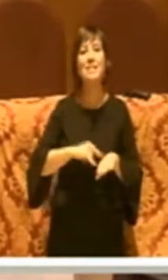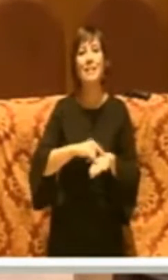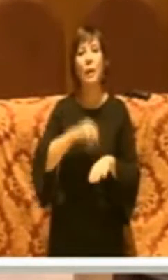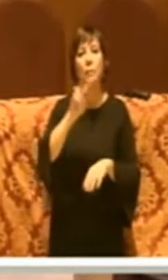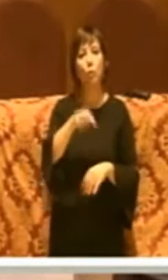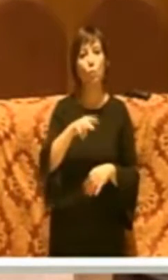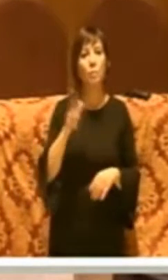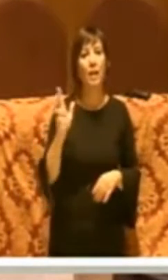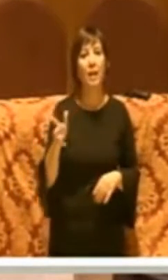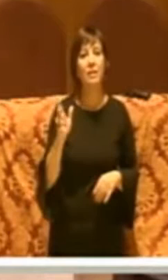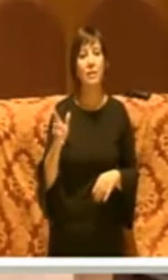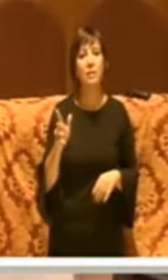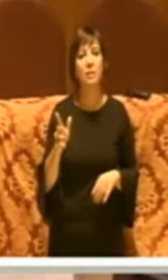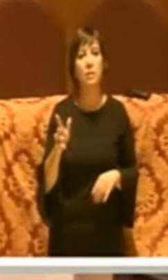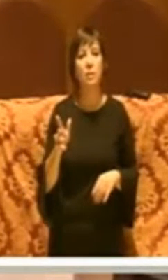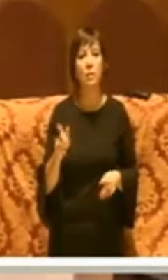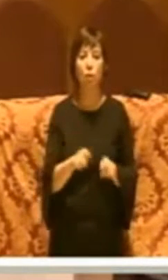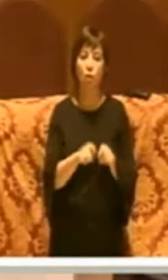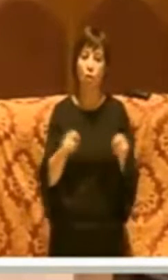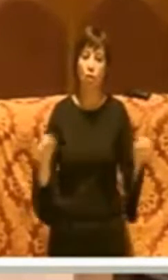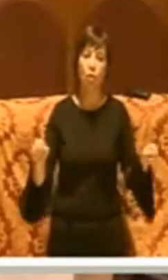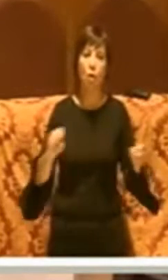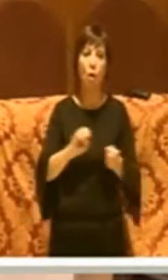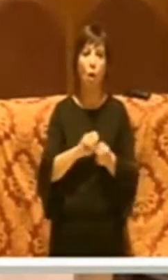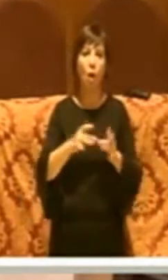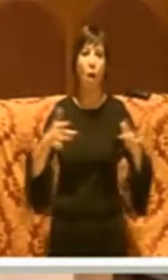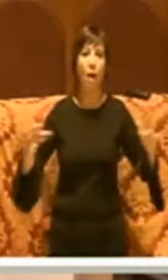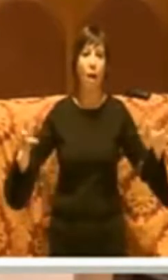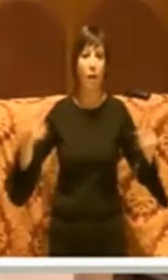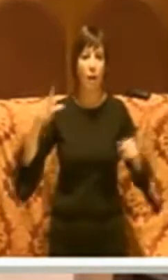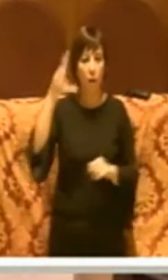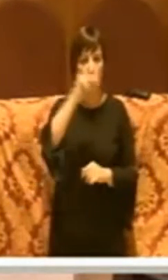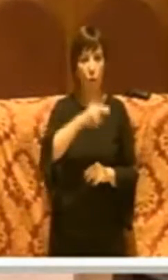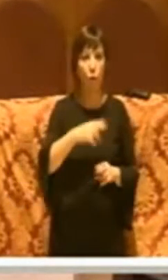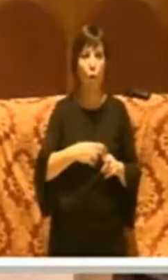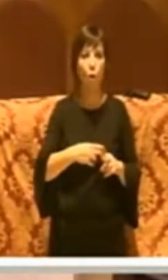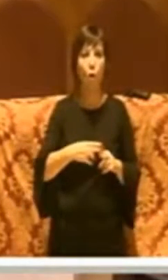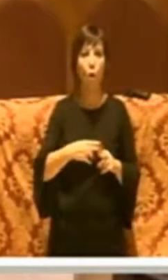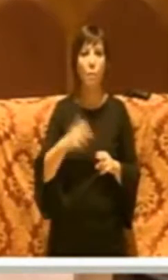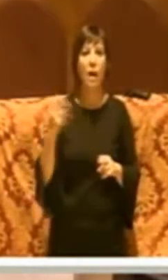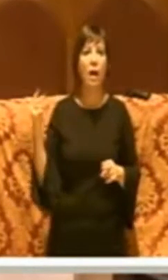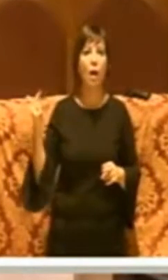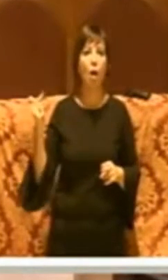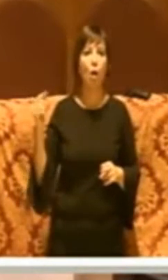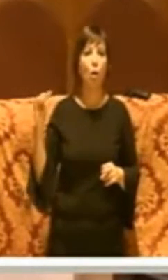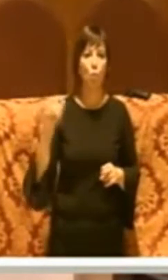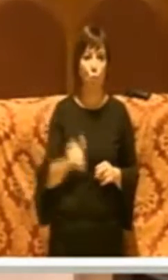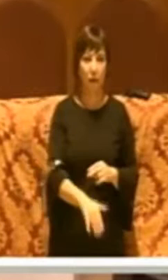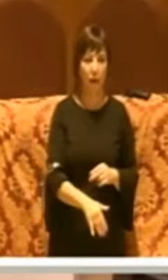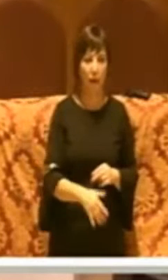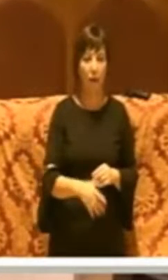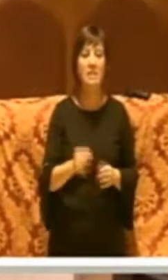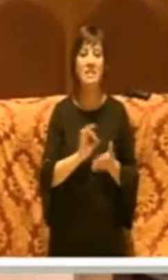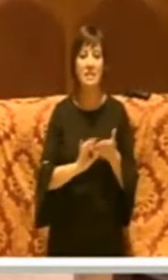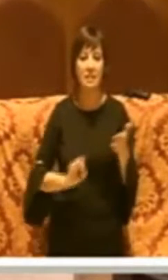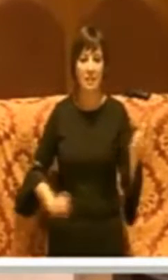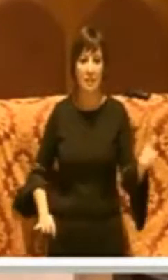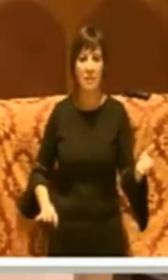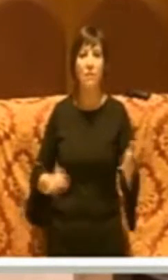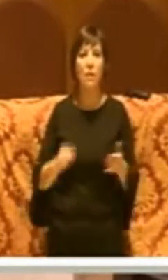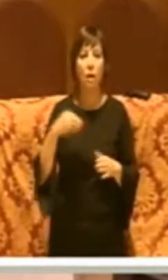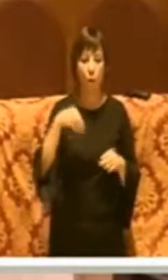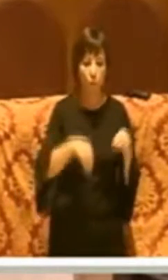2013 un giornale online conosciuto Roma Today scrive buche, buche,